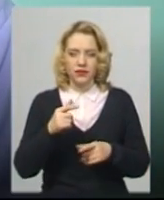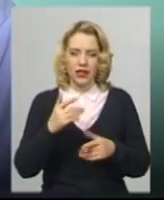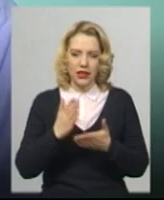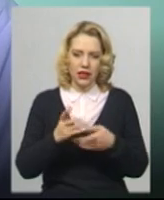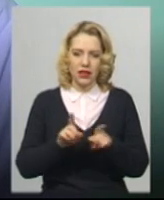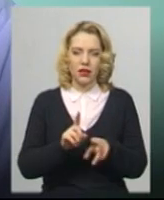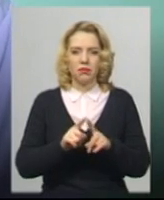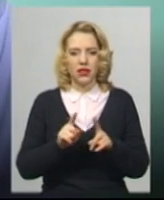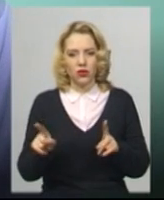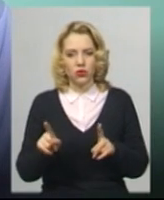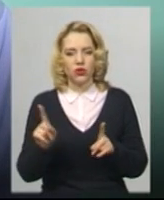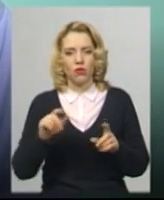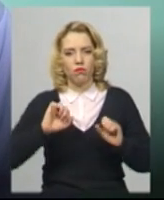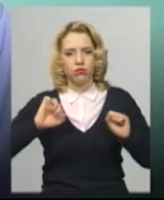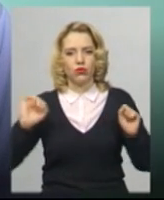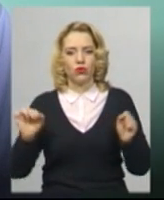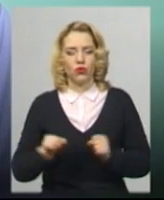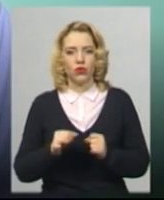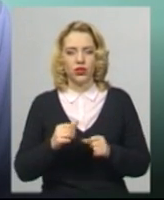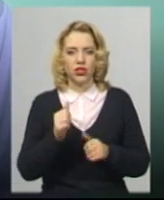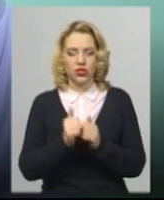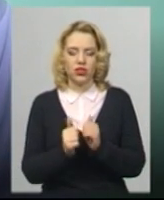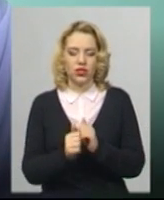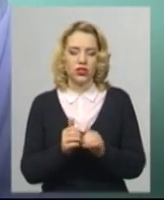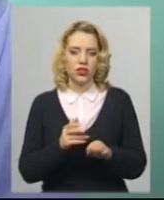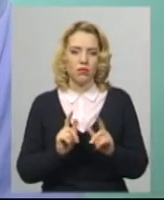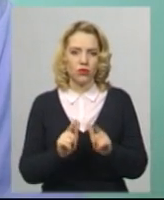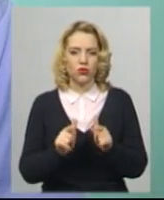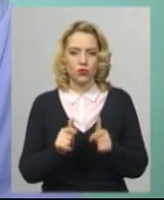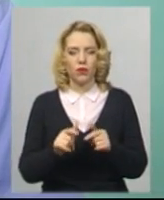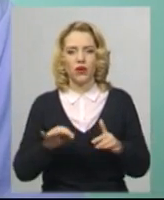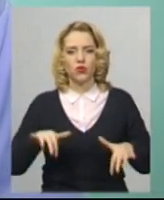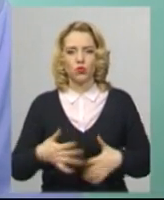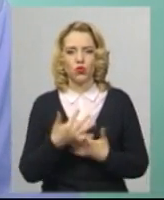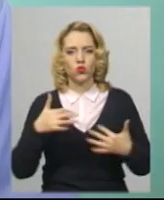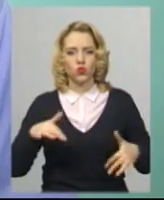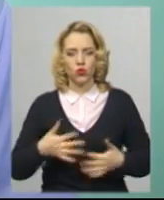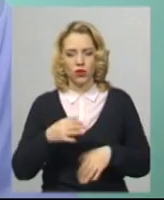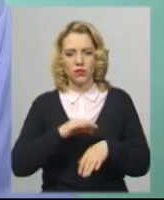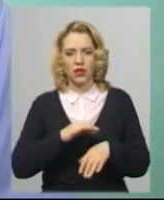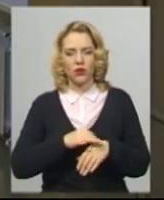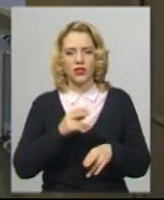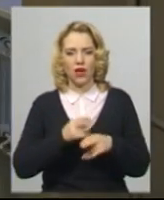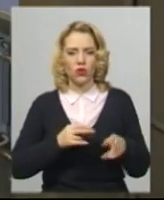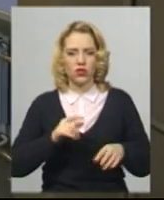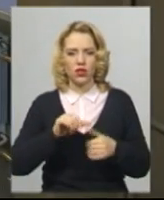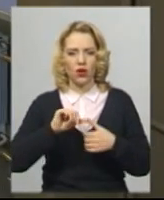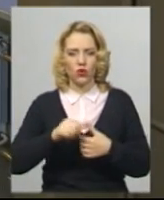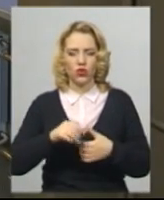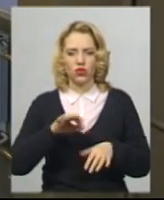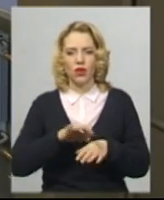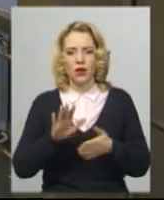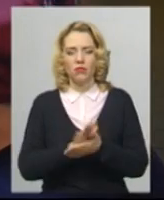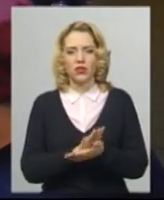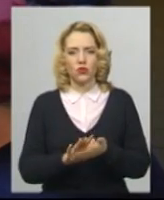прохолодний, частіше поступають хворі з простудними хворобами, з загостренням хронічних хвороб. Безкоштовно у